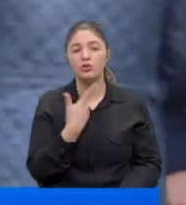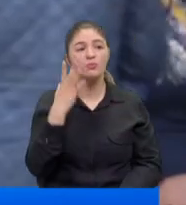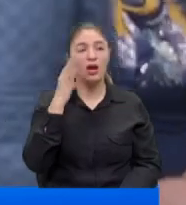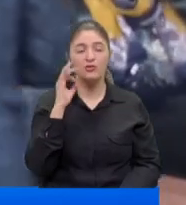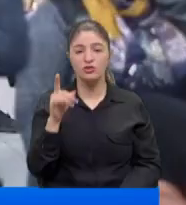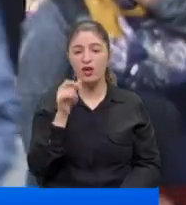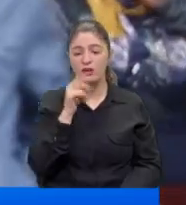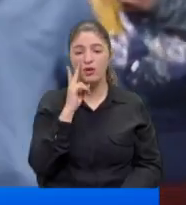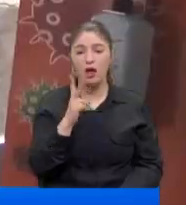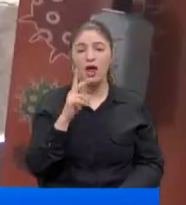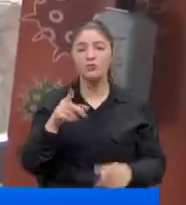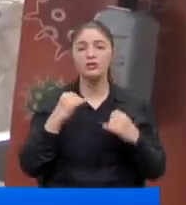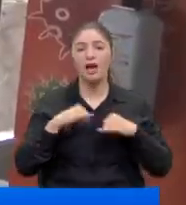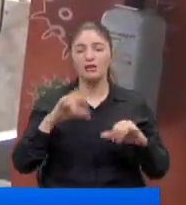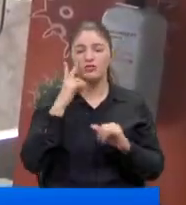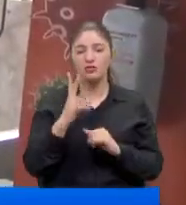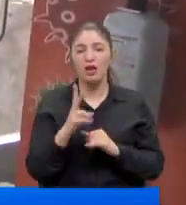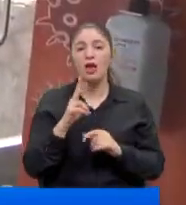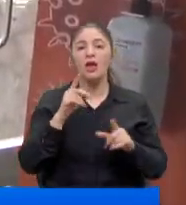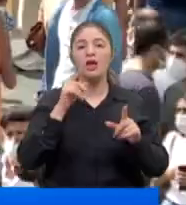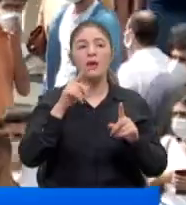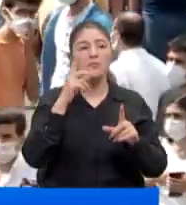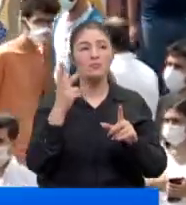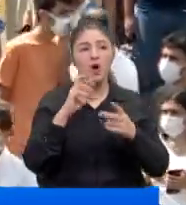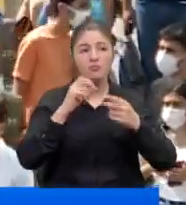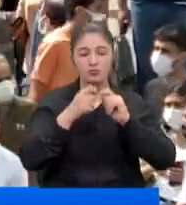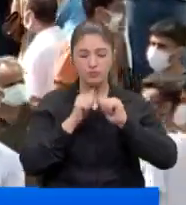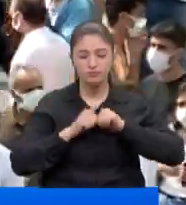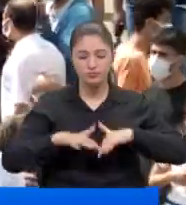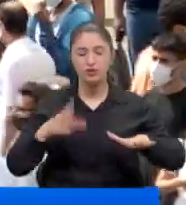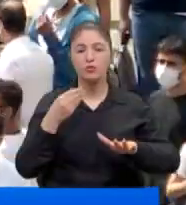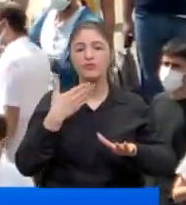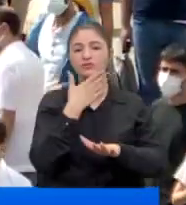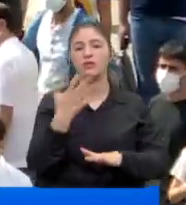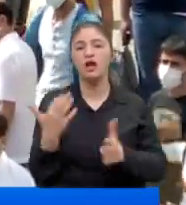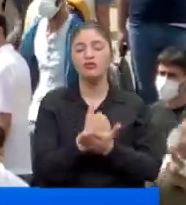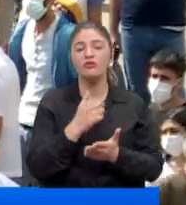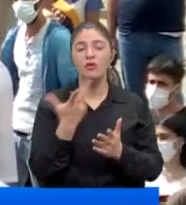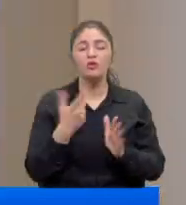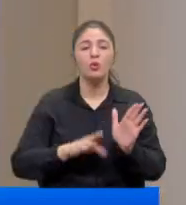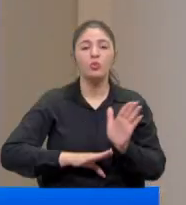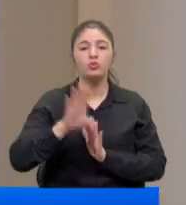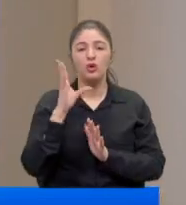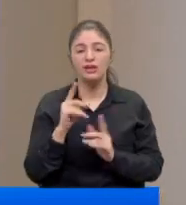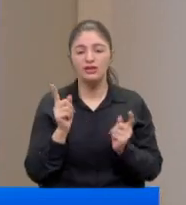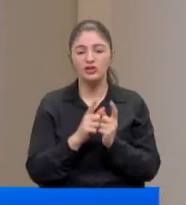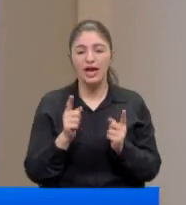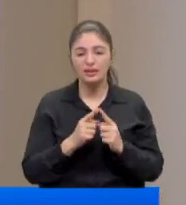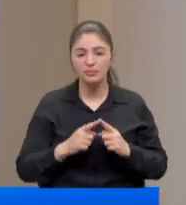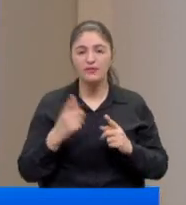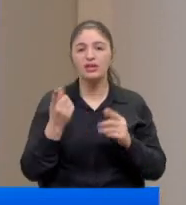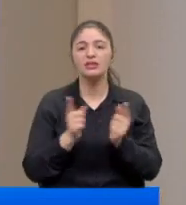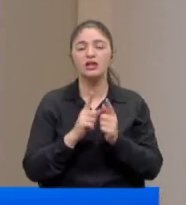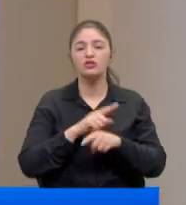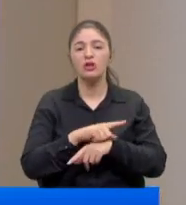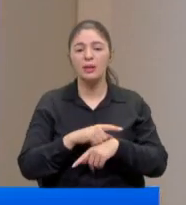Prof. Şener'e göre sömesterde Omikron Türkiye'de baskın varyantı olmak için büyük bir fırsat yakalayacak ve pik yapacak. Kısa hesaplar ya da kısa